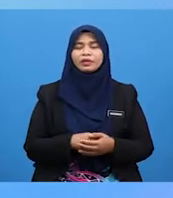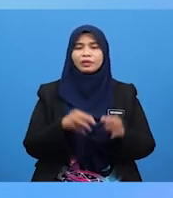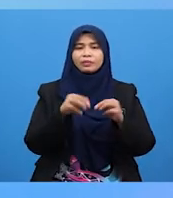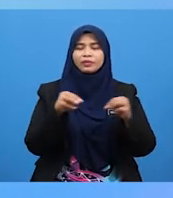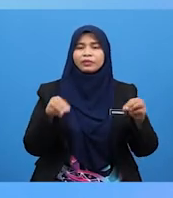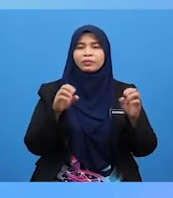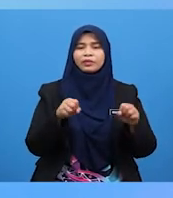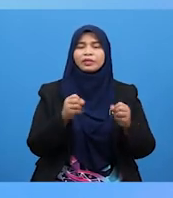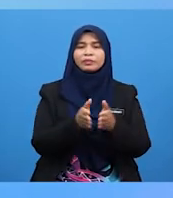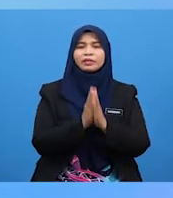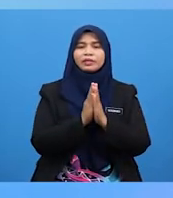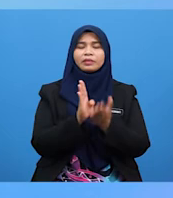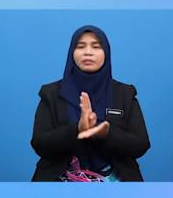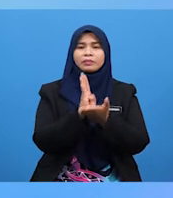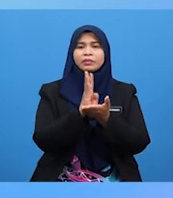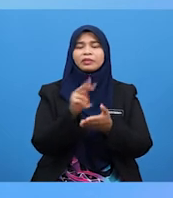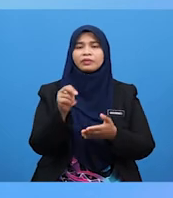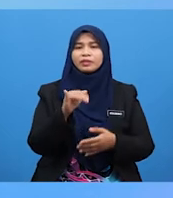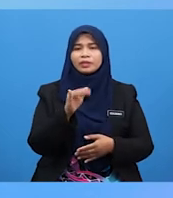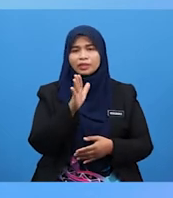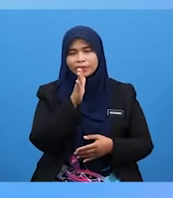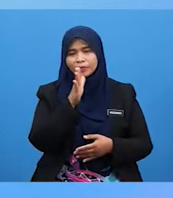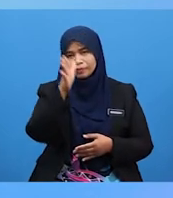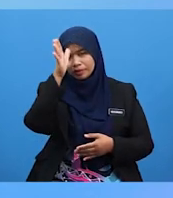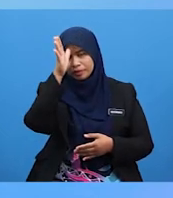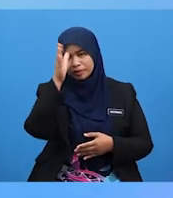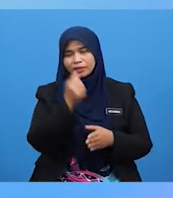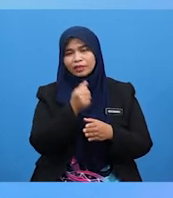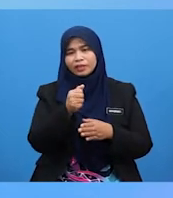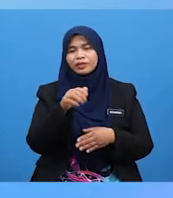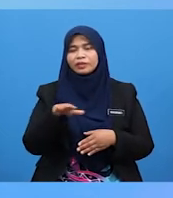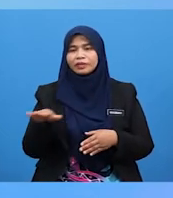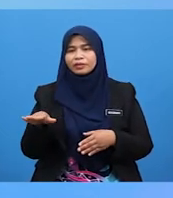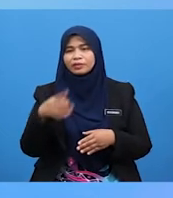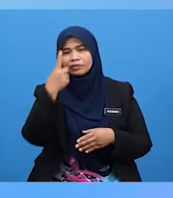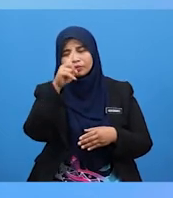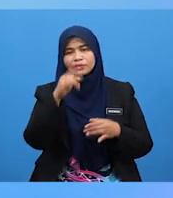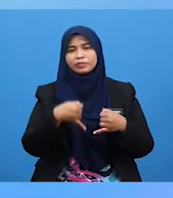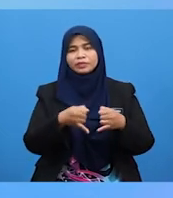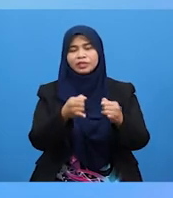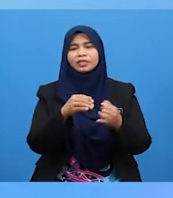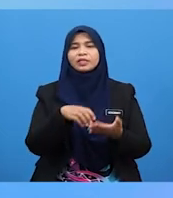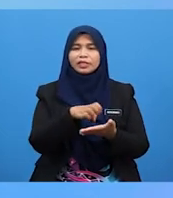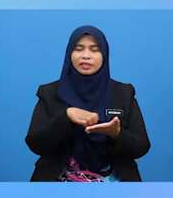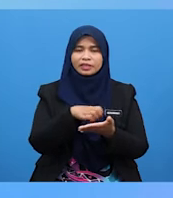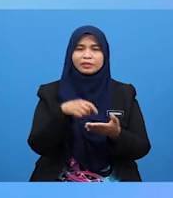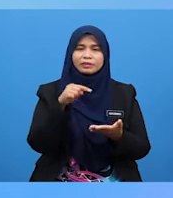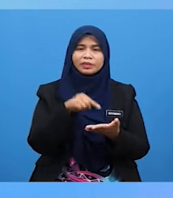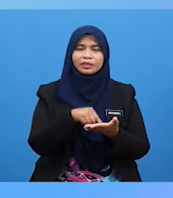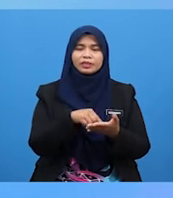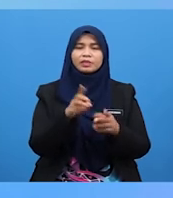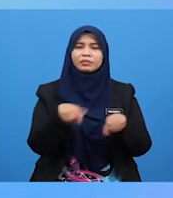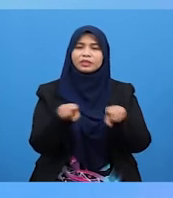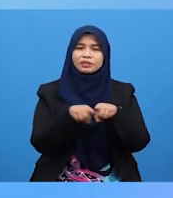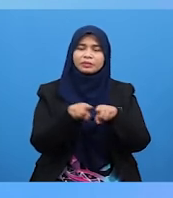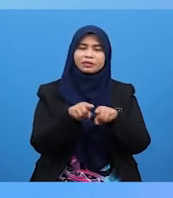Boleh Meminta Bantuan Ibu Bapak Atau Adik-beradik Untuk Menjalankan Eksperimen